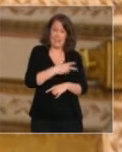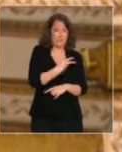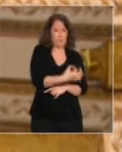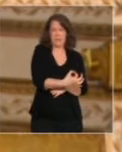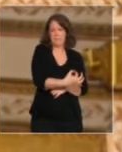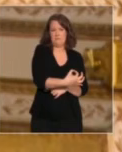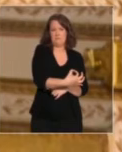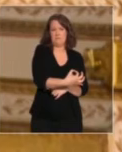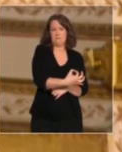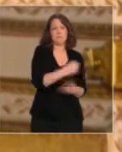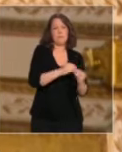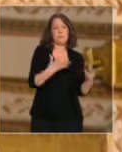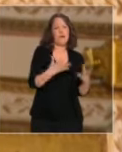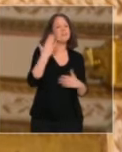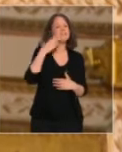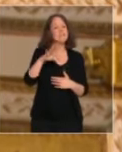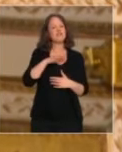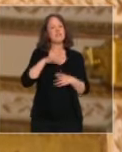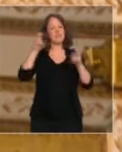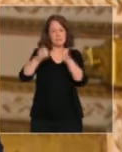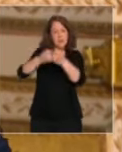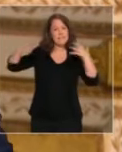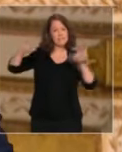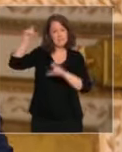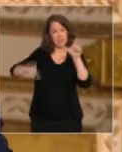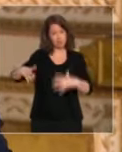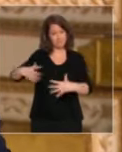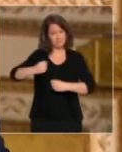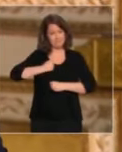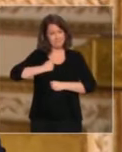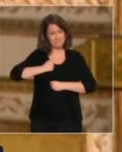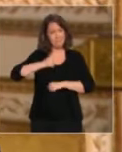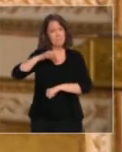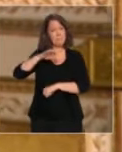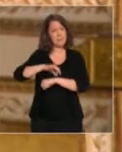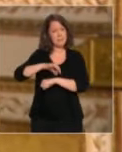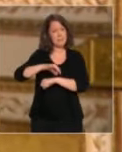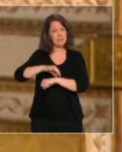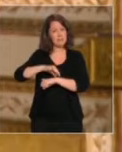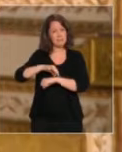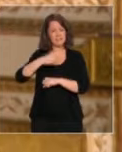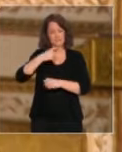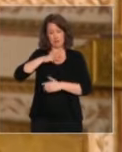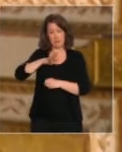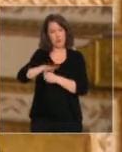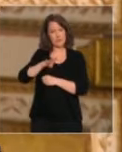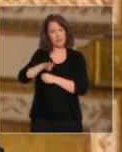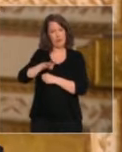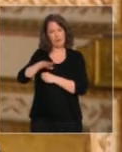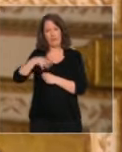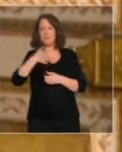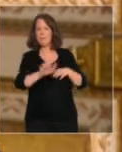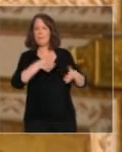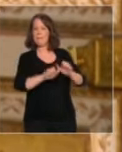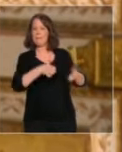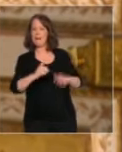l'immunité collective, c'est-à-dire ce moment où le virus arrête de lui-même sa circulation parce que suffisamment